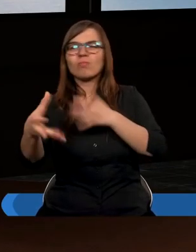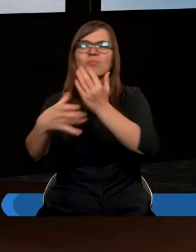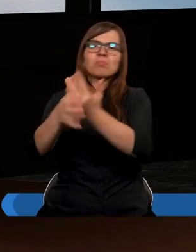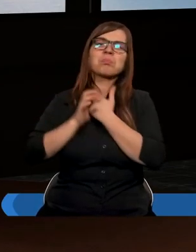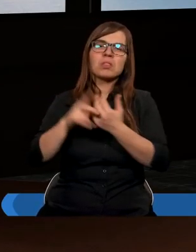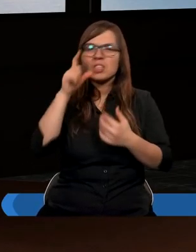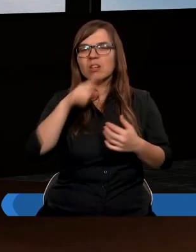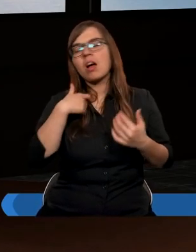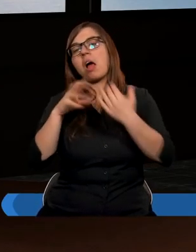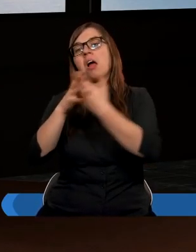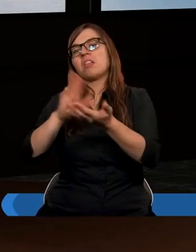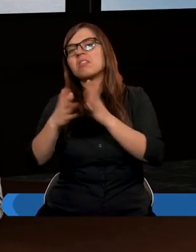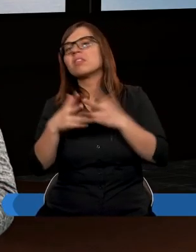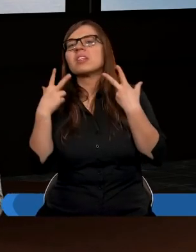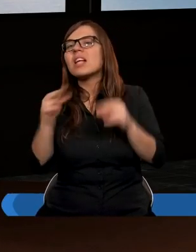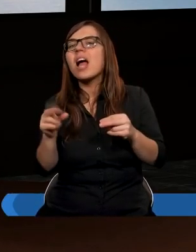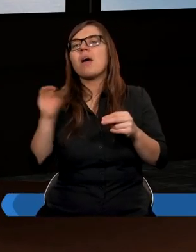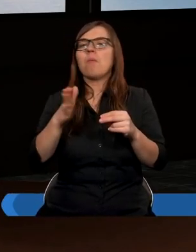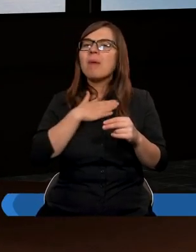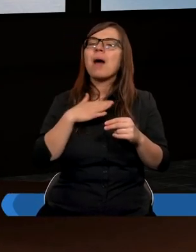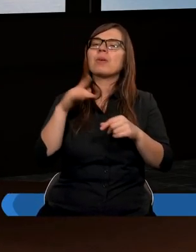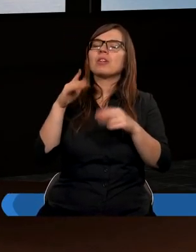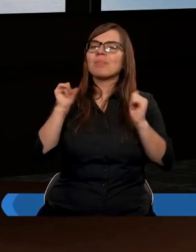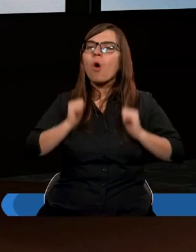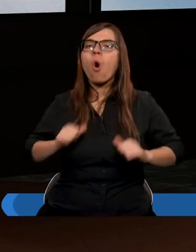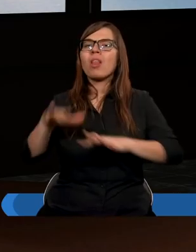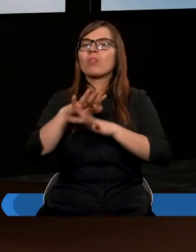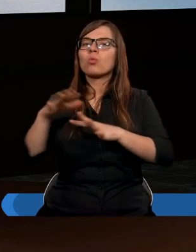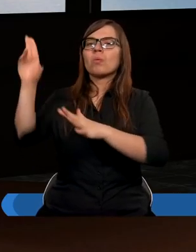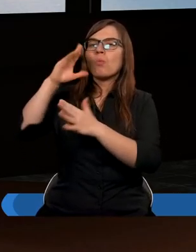złożyczymy, bo mamy tego ducha takiego spokojnego.